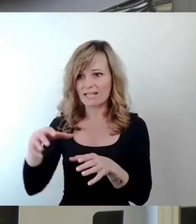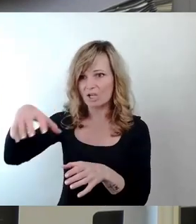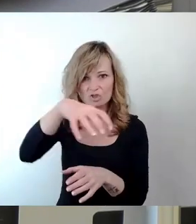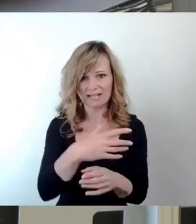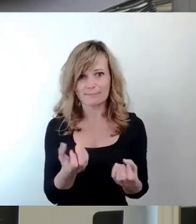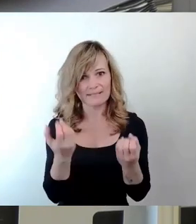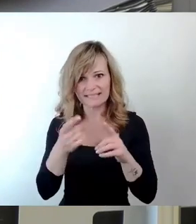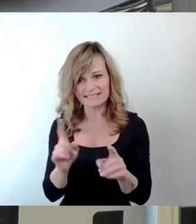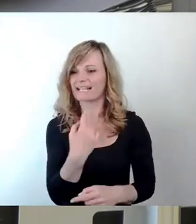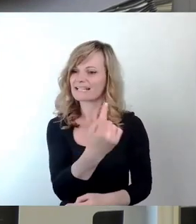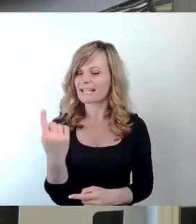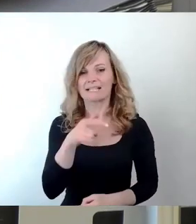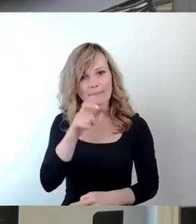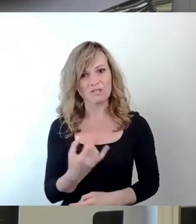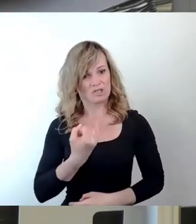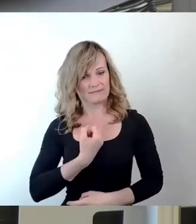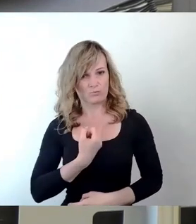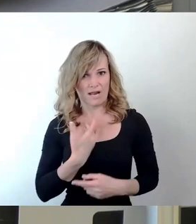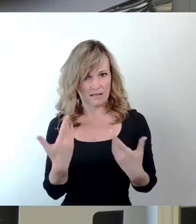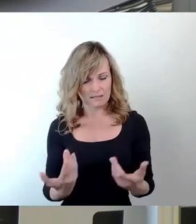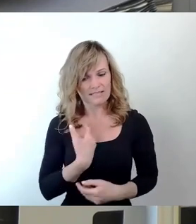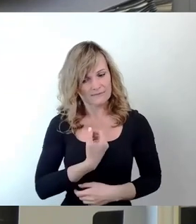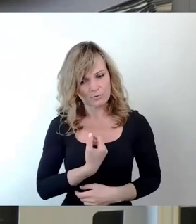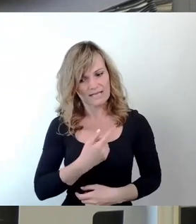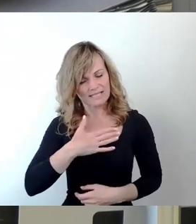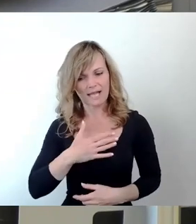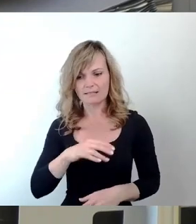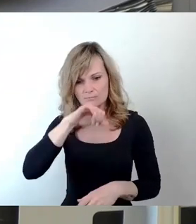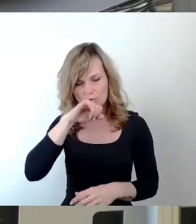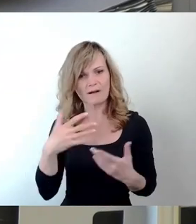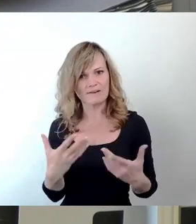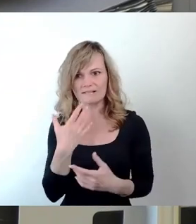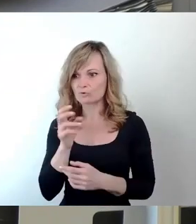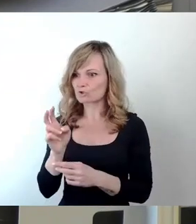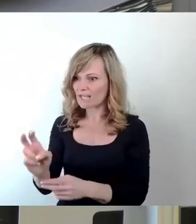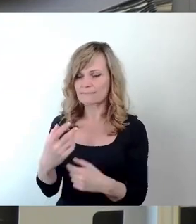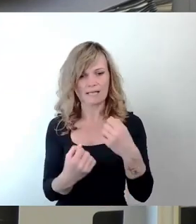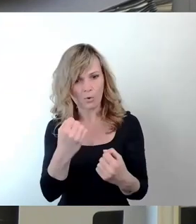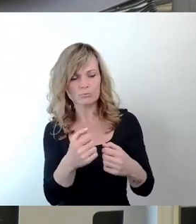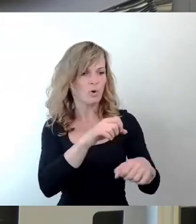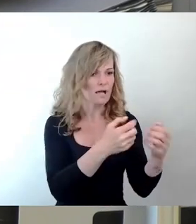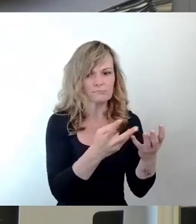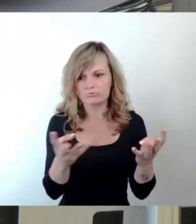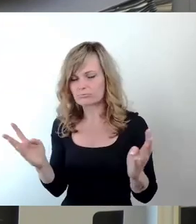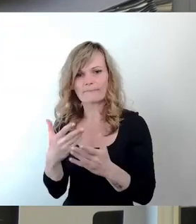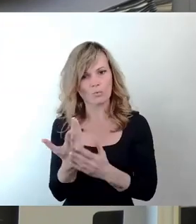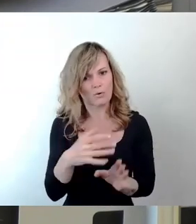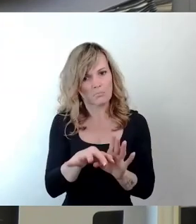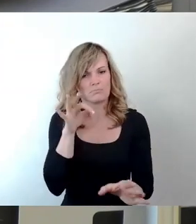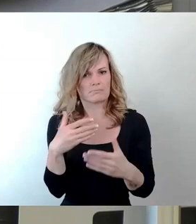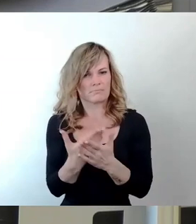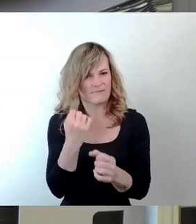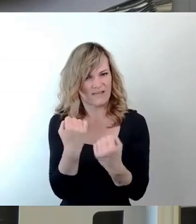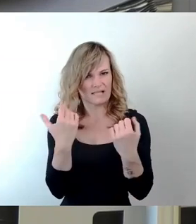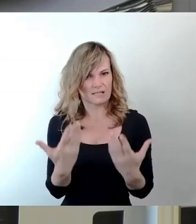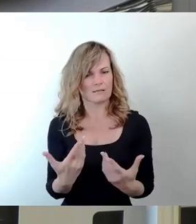individuell und sucht sich individuell sein bevorzugtes Fortbewegungsmittel. Wir Dresdner sind vielleicht